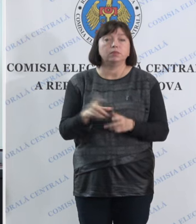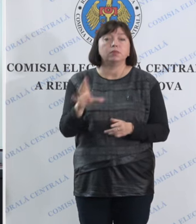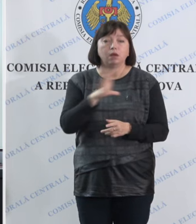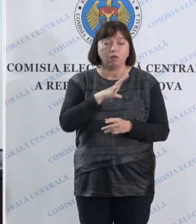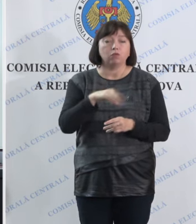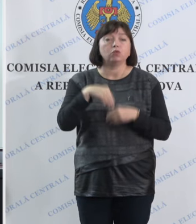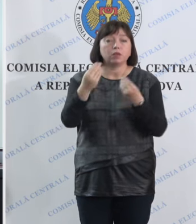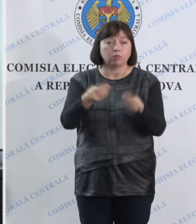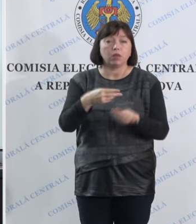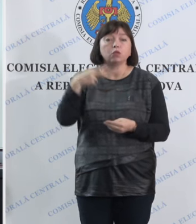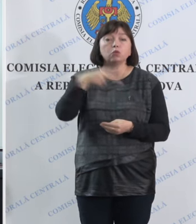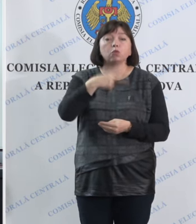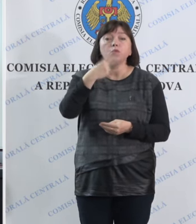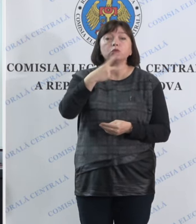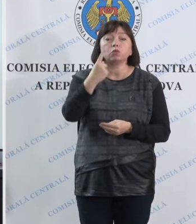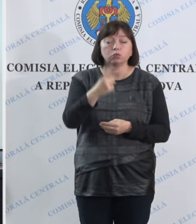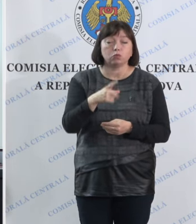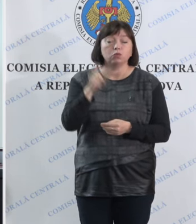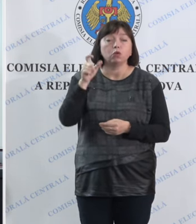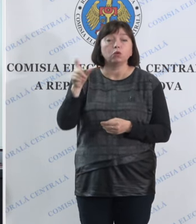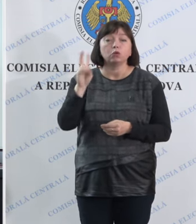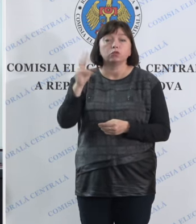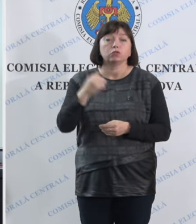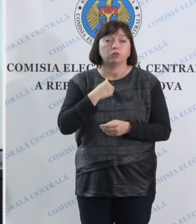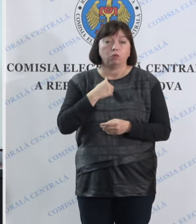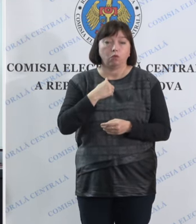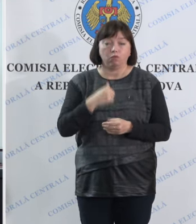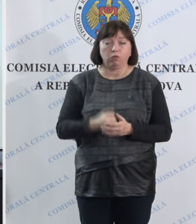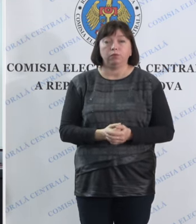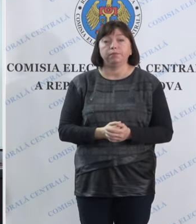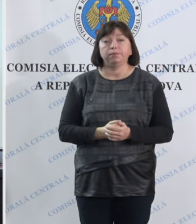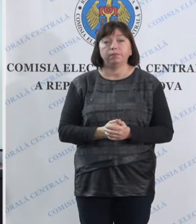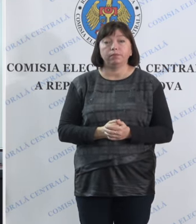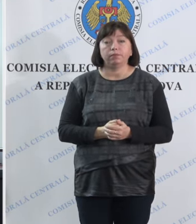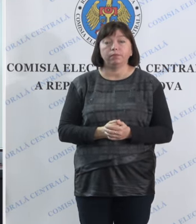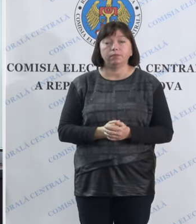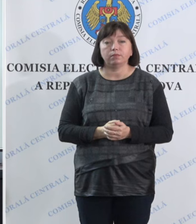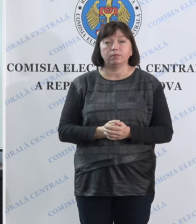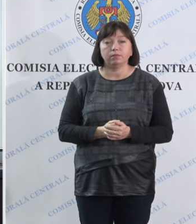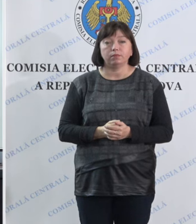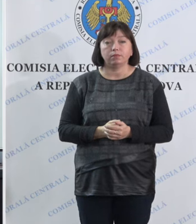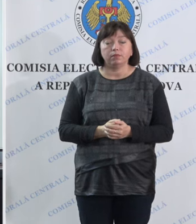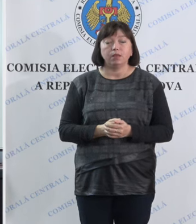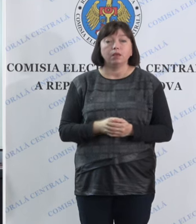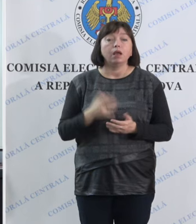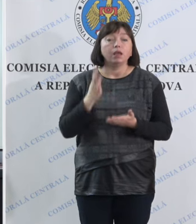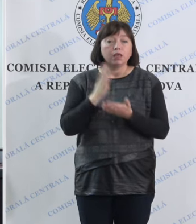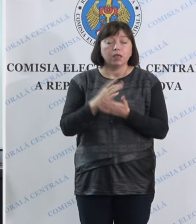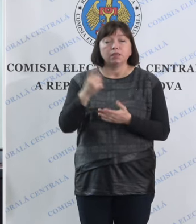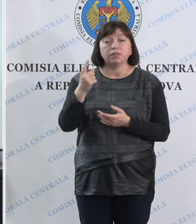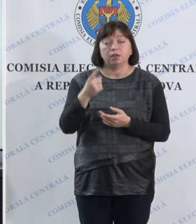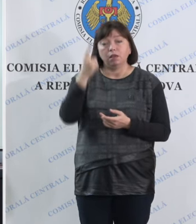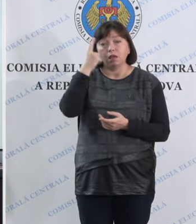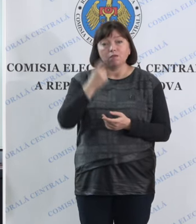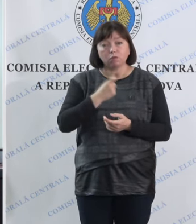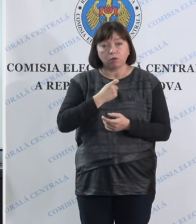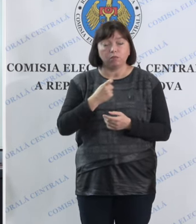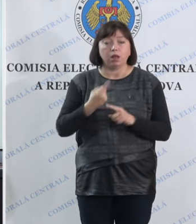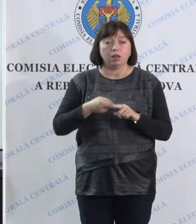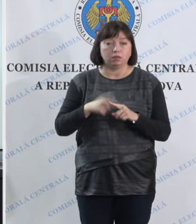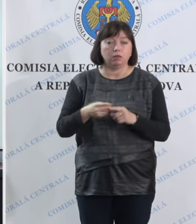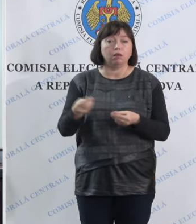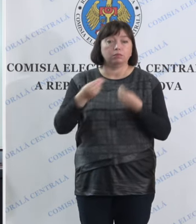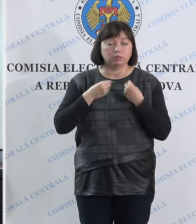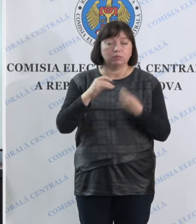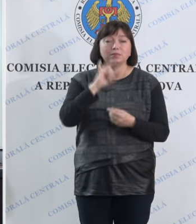fost eliberate cetățenilor care le-au solicitat. Potrivit informațiilor furnizate de